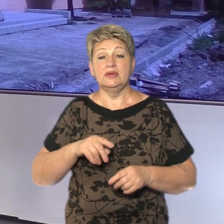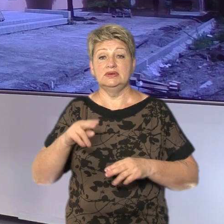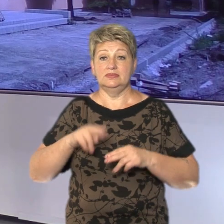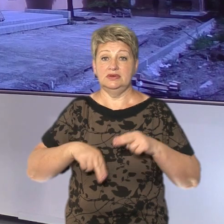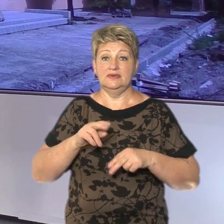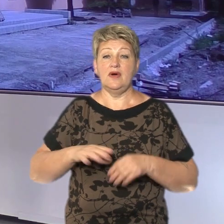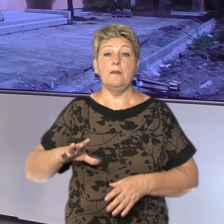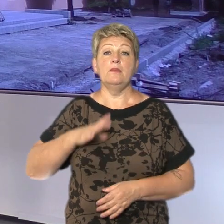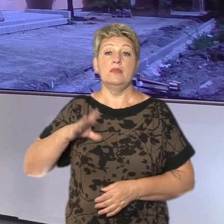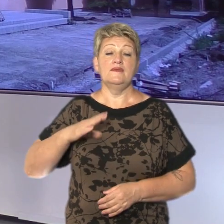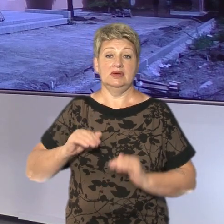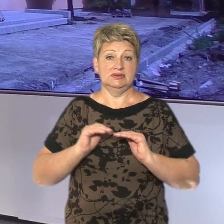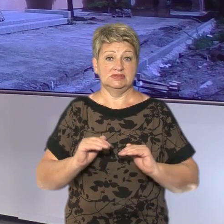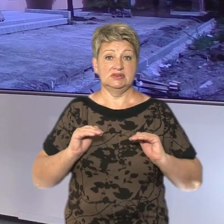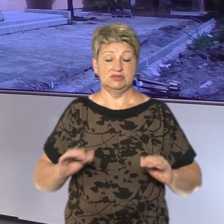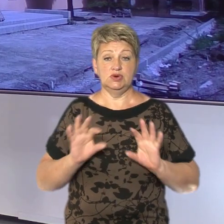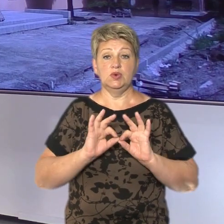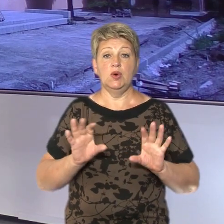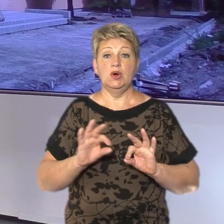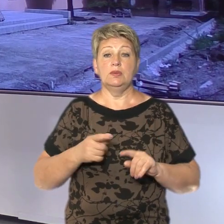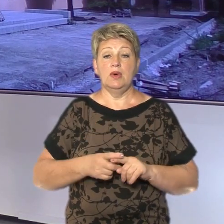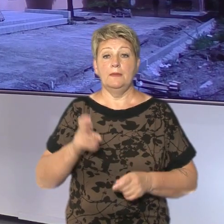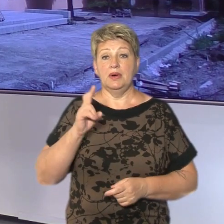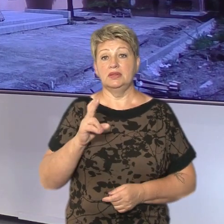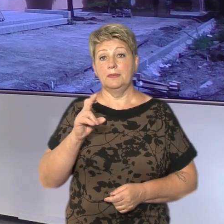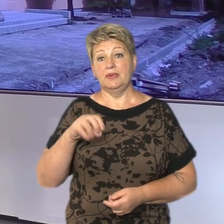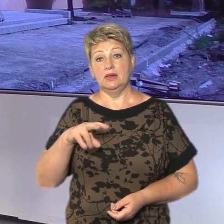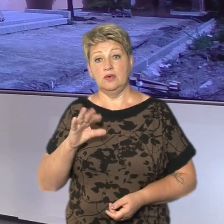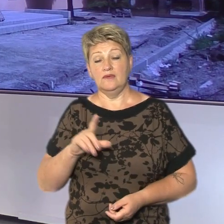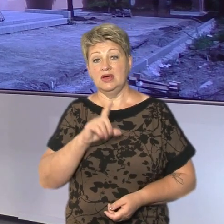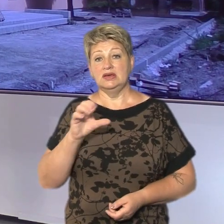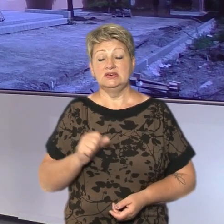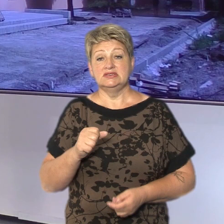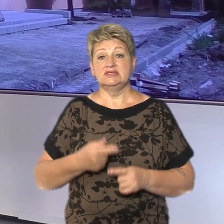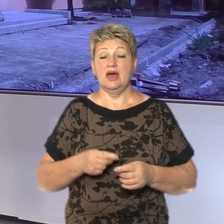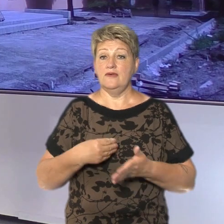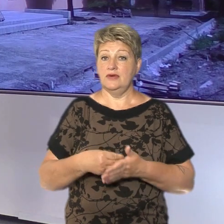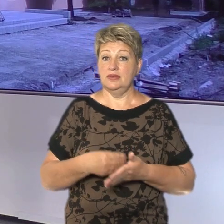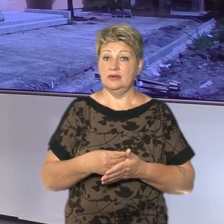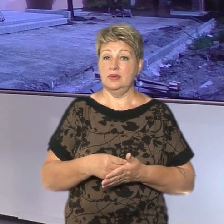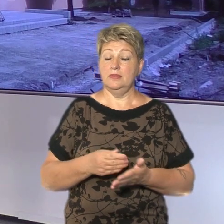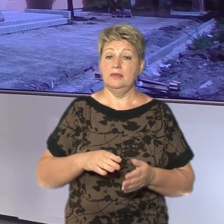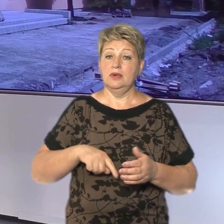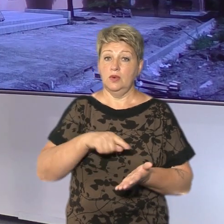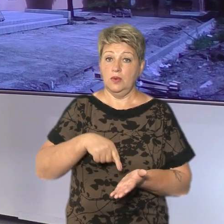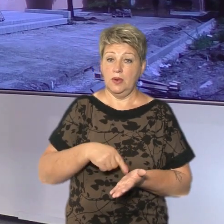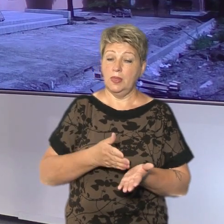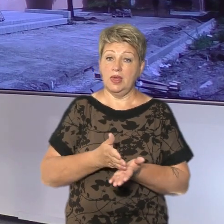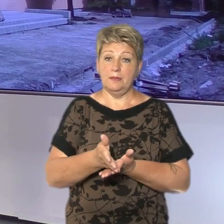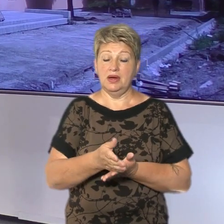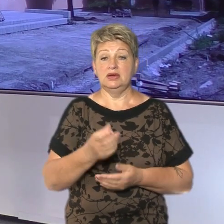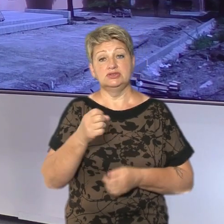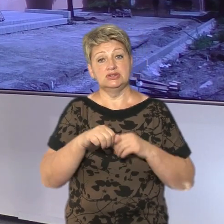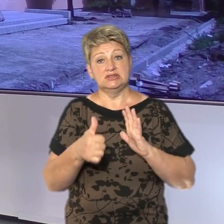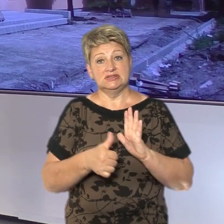розповів директор департаменту освіти та гуманітарної політики Богдан Білов. Забудову фінансує міський бюджет, на це спрямували 16 мільйонів